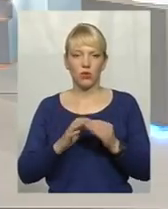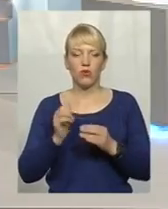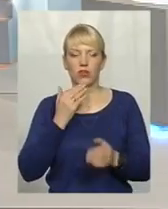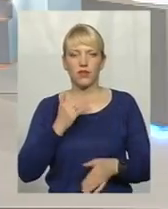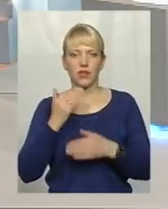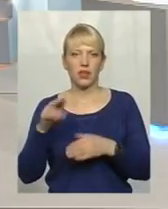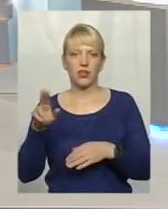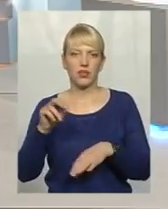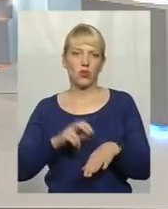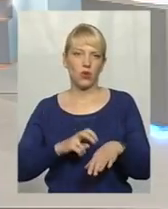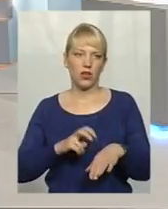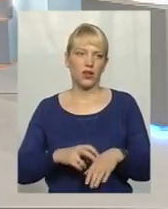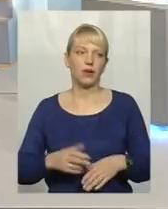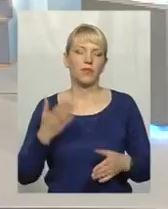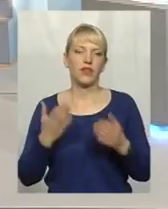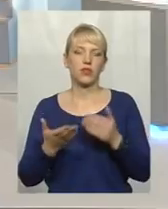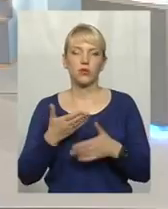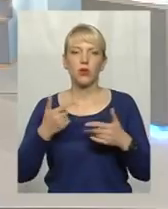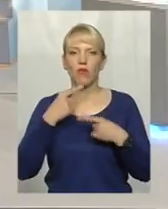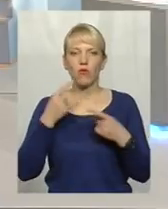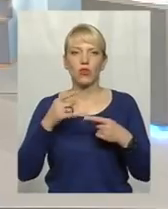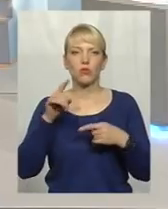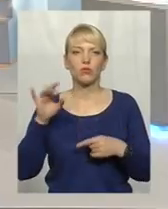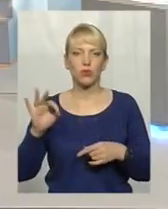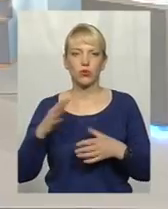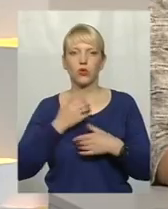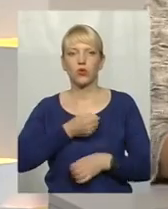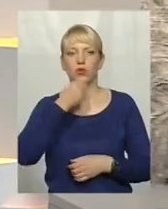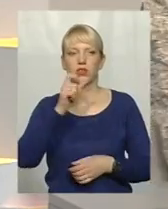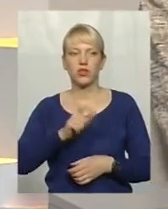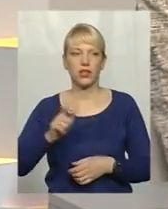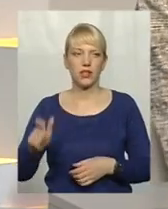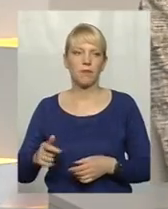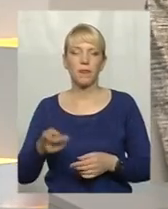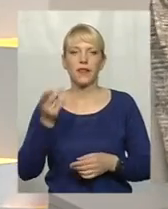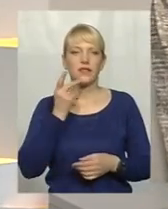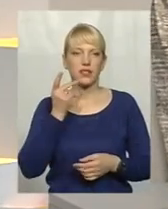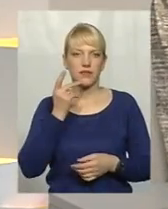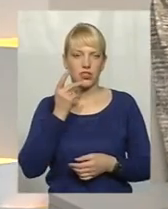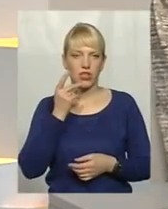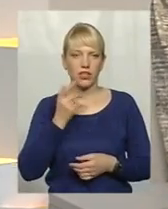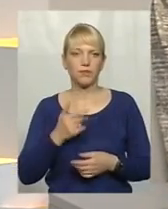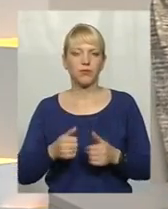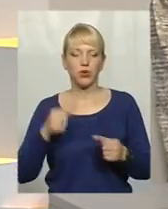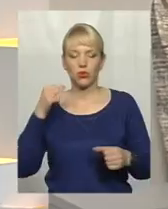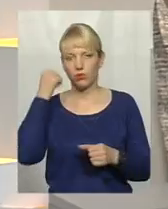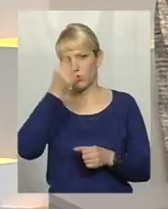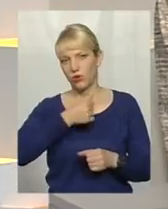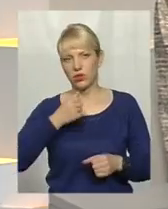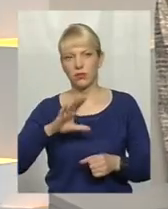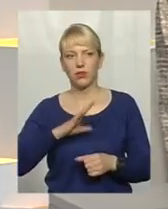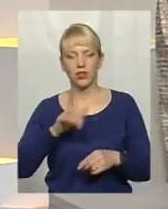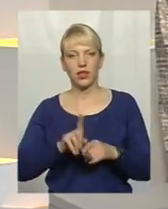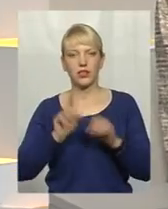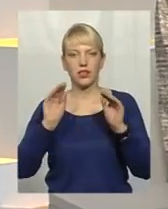до лікаря. Якщо ми говоримо про дорослих, зазвичай, минулого року була така